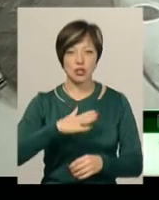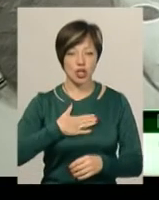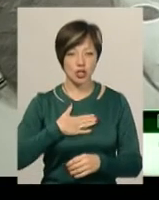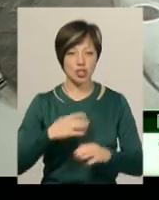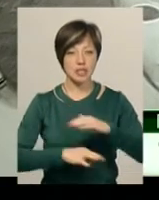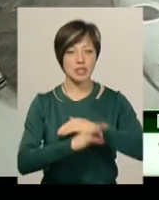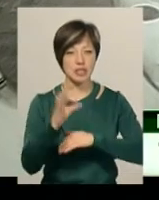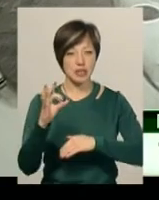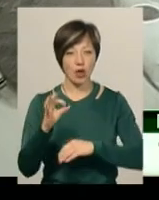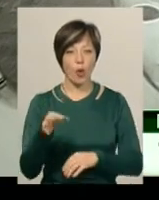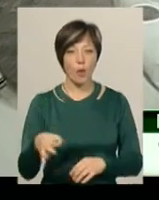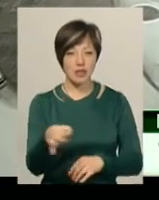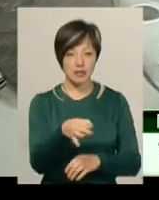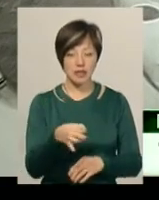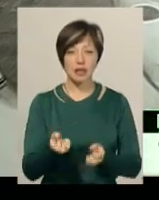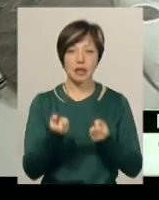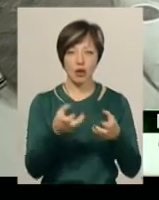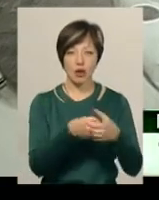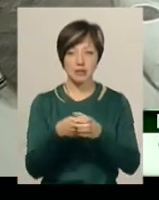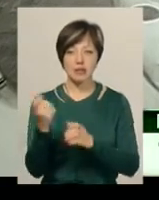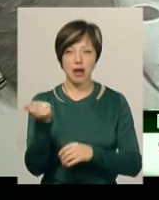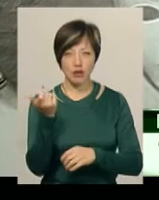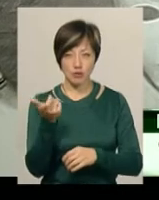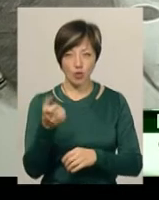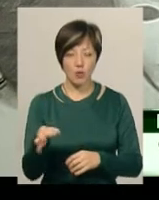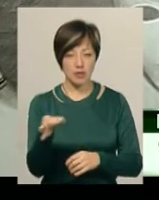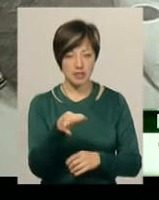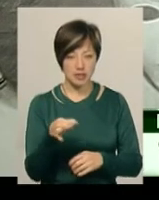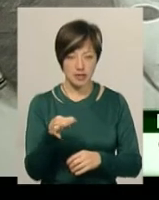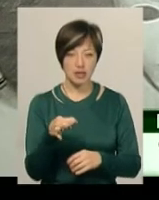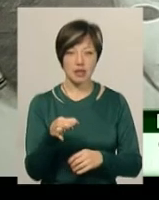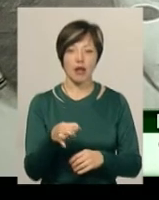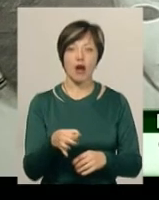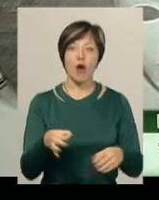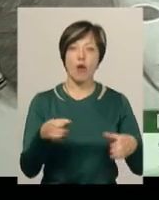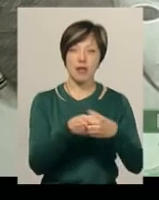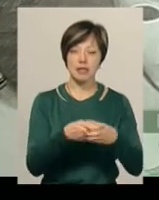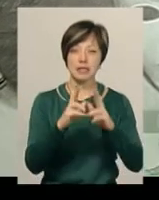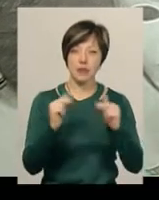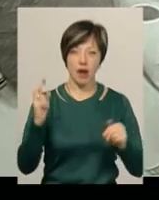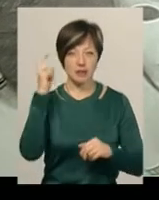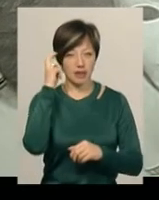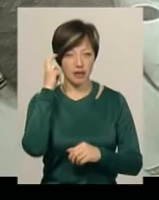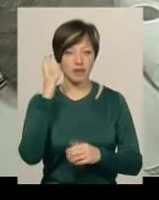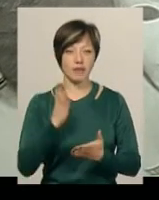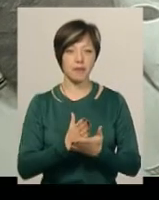східних областей. Кілька колективів з Харкова, Харківської області. Кілька колективів з Дніпра, з Києва.